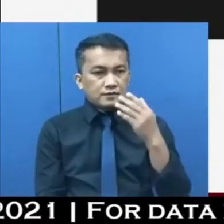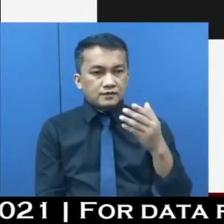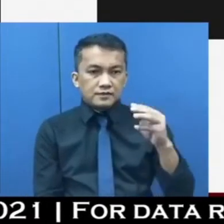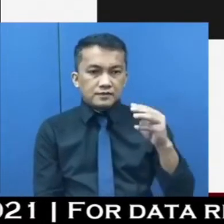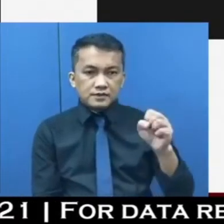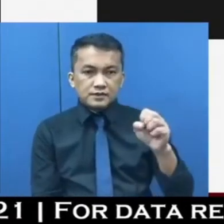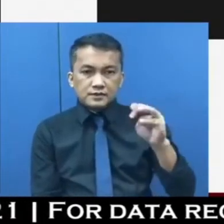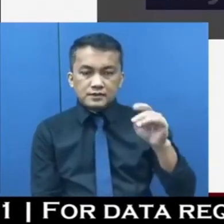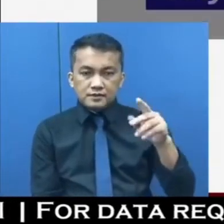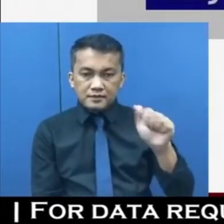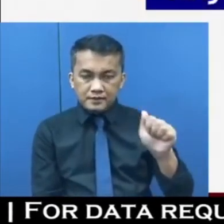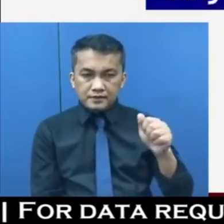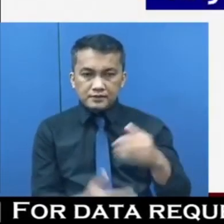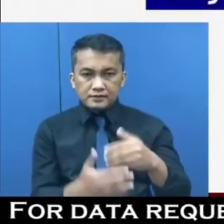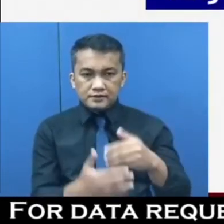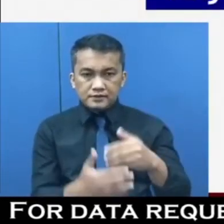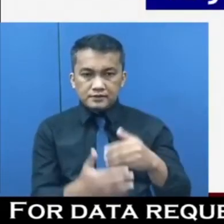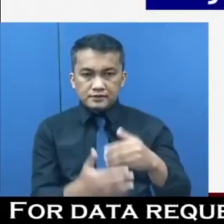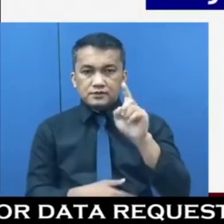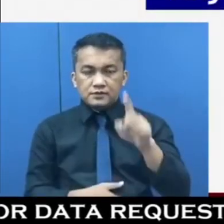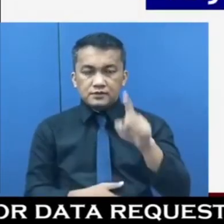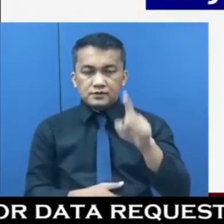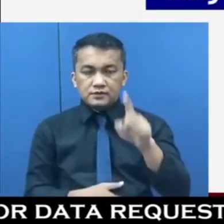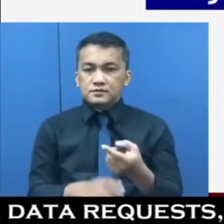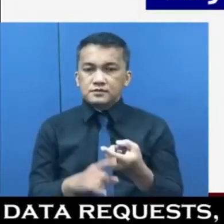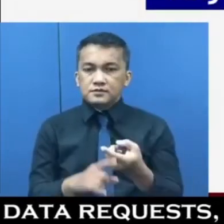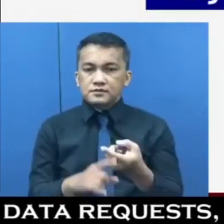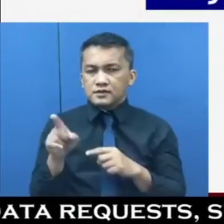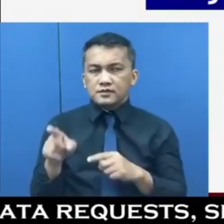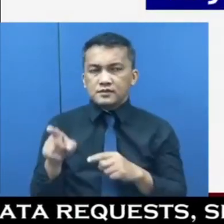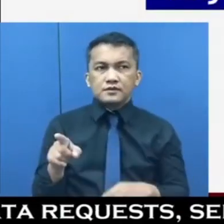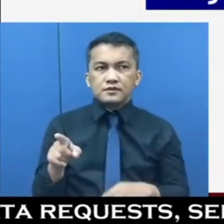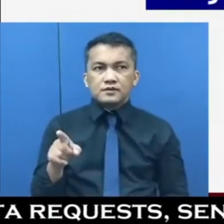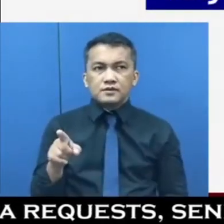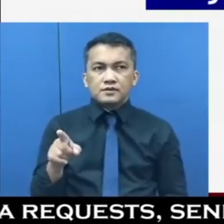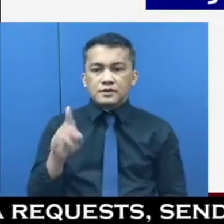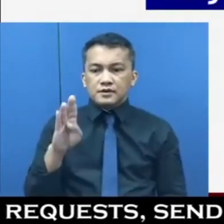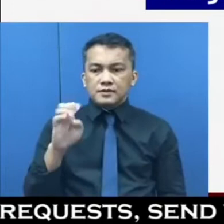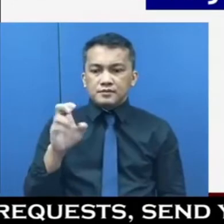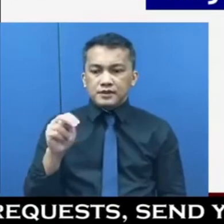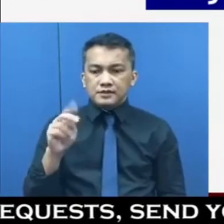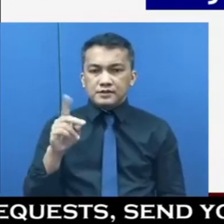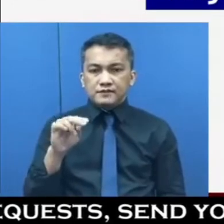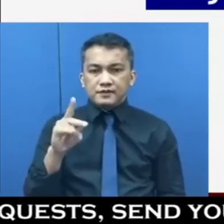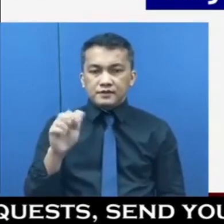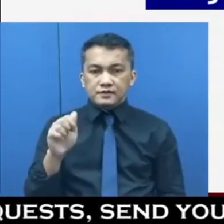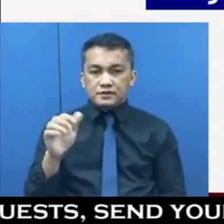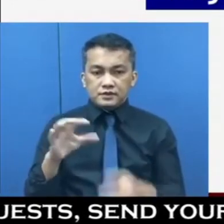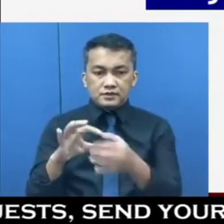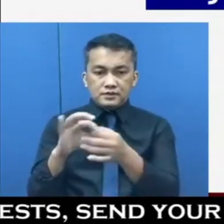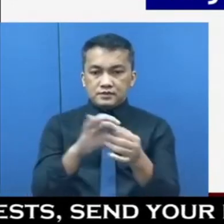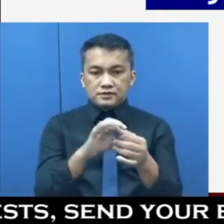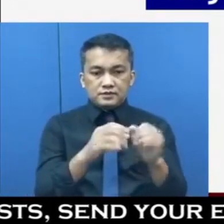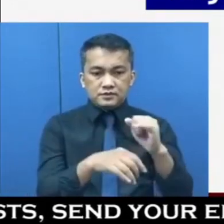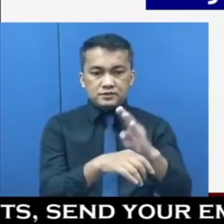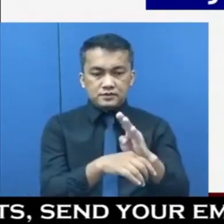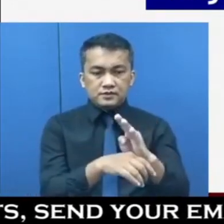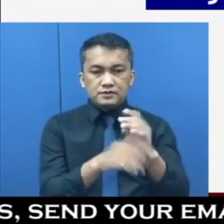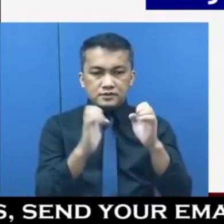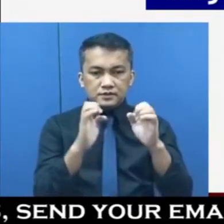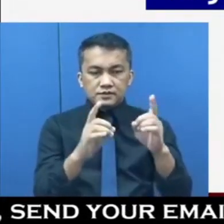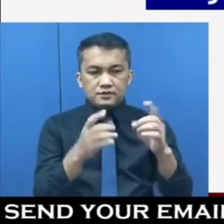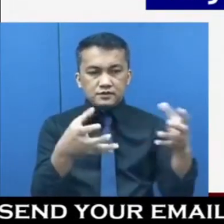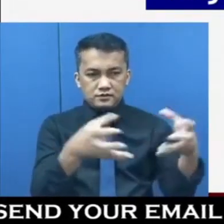Mapa. Ang susunod na tanong ay galing kay Mr. Ben De Vera related po ito sa jobs in the education